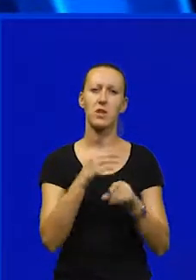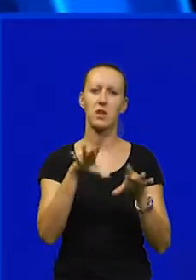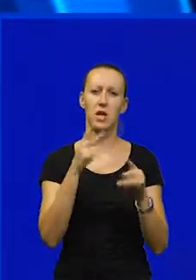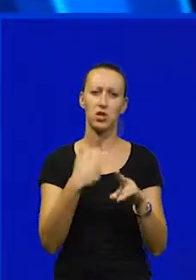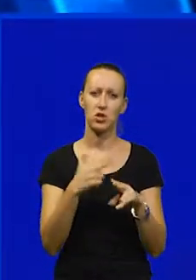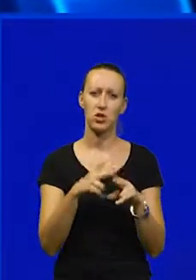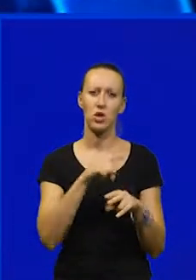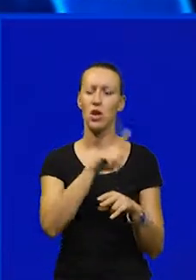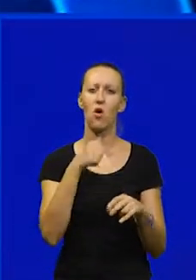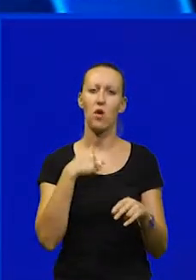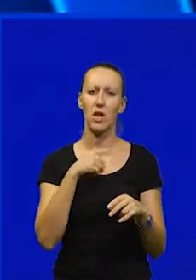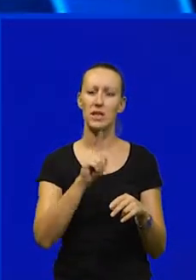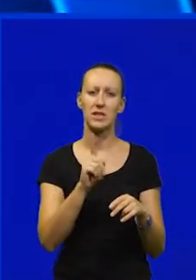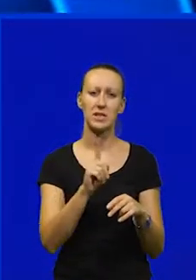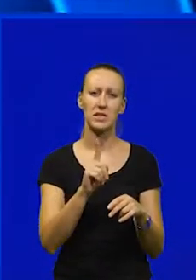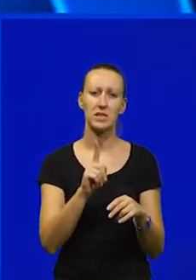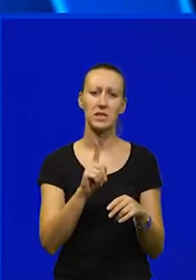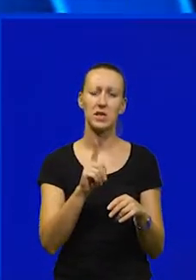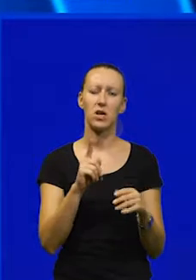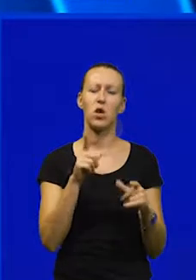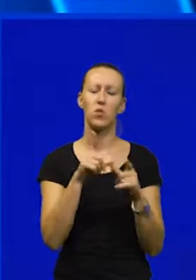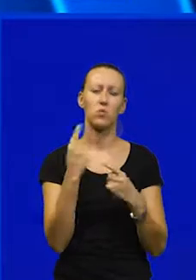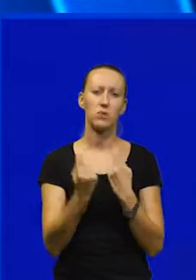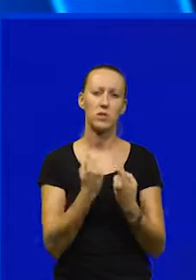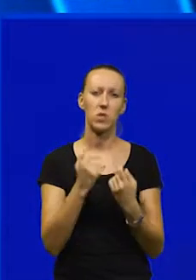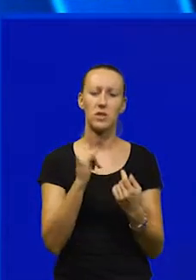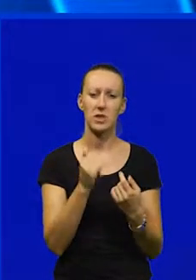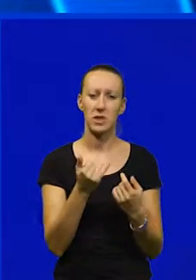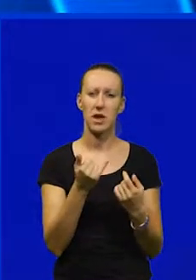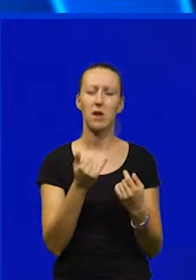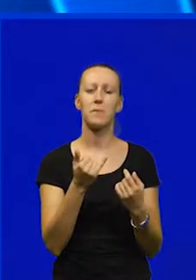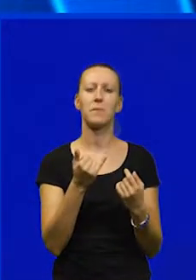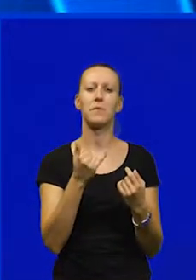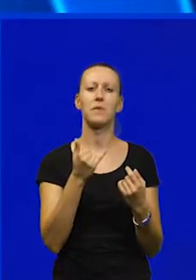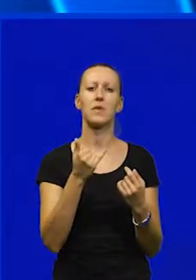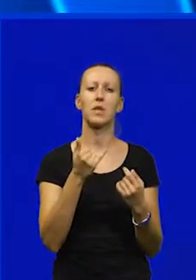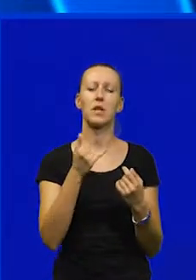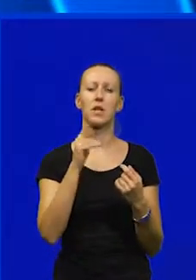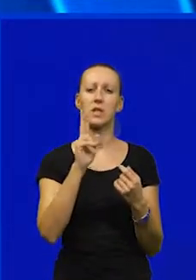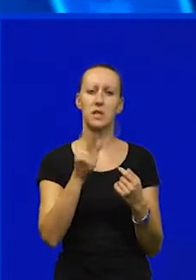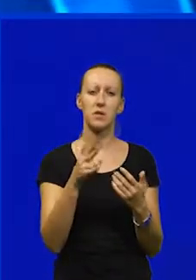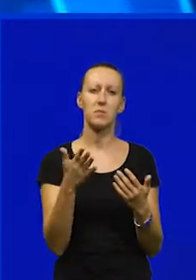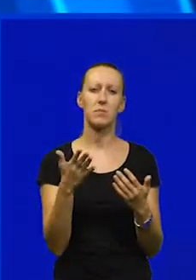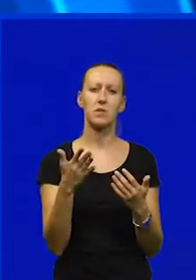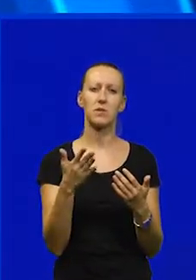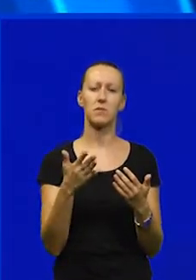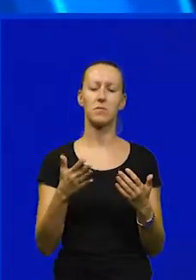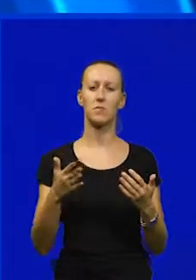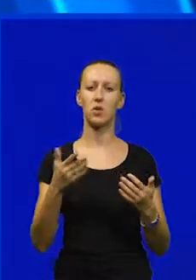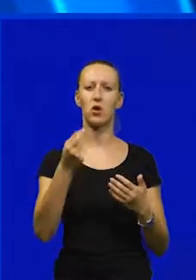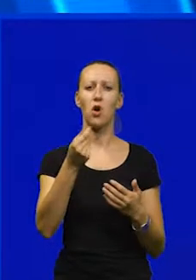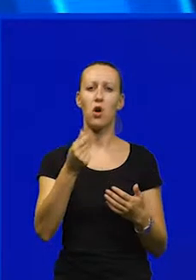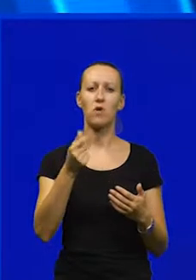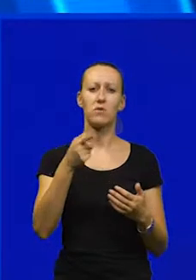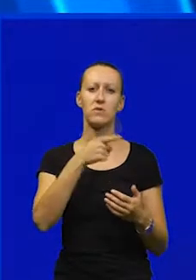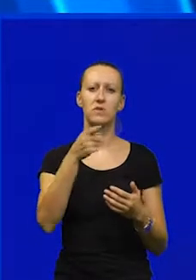rješenja. Niko od nas nije u situaciji da raspolaže novcem